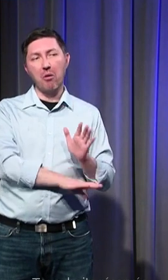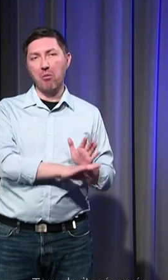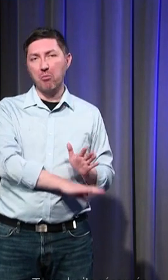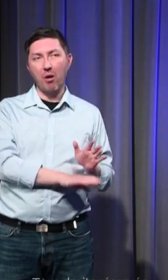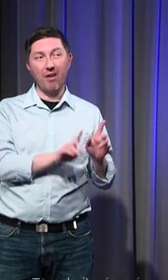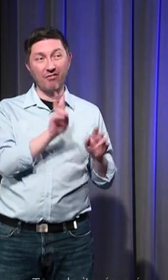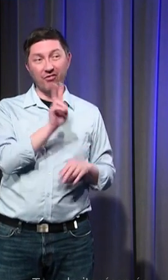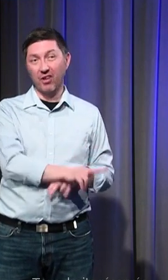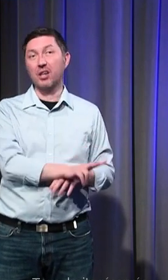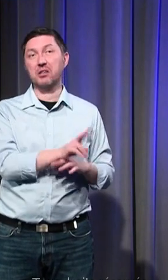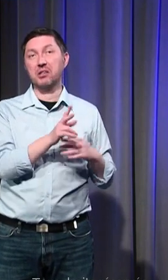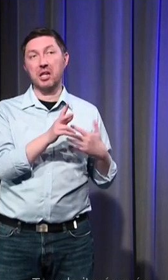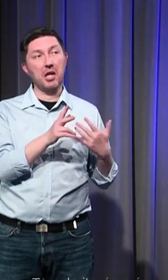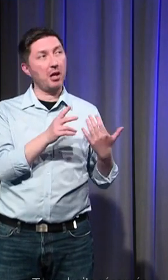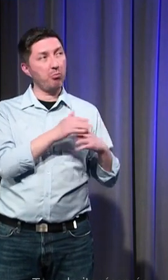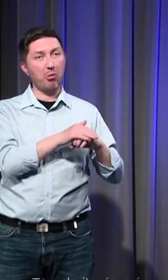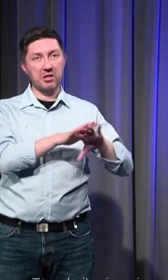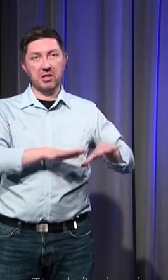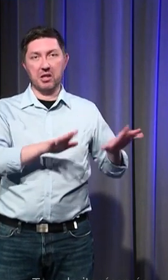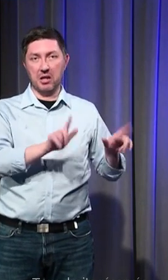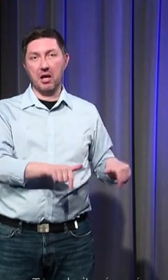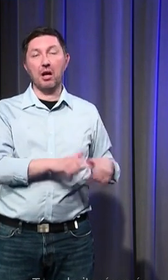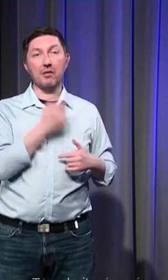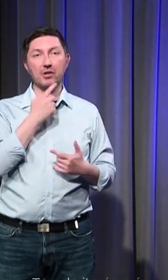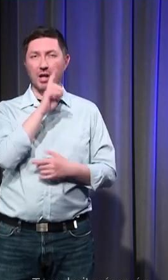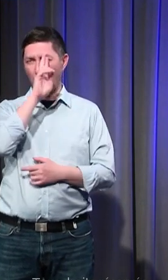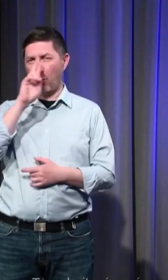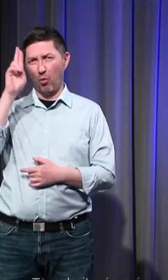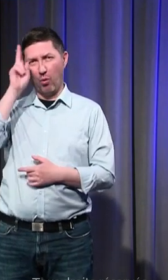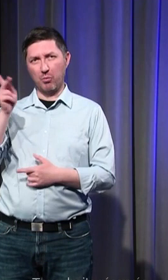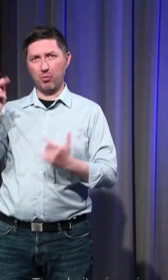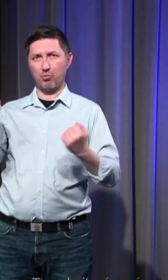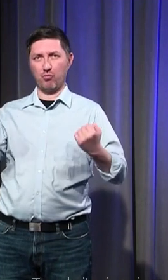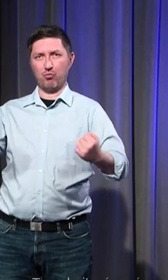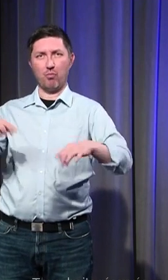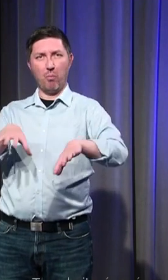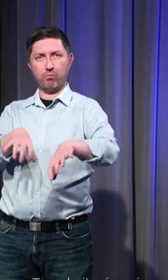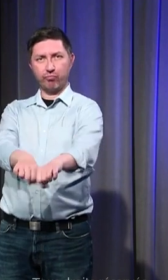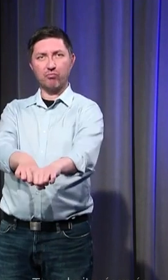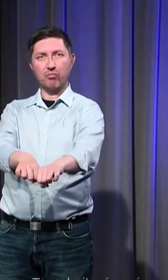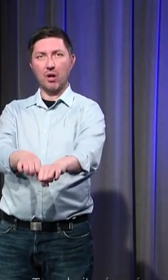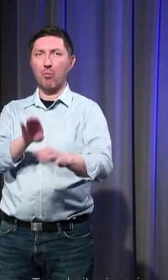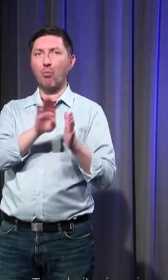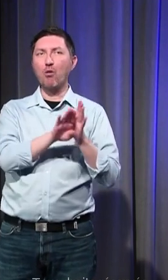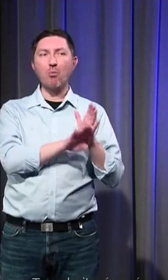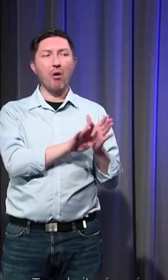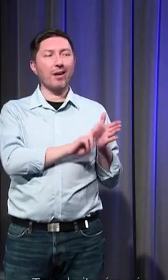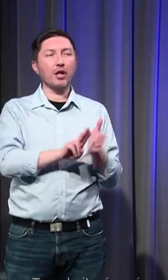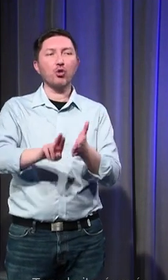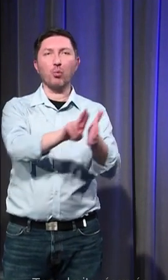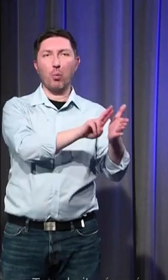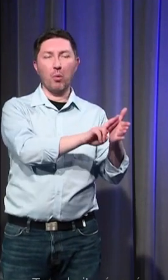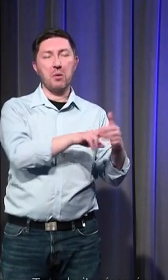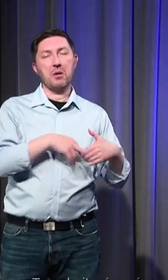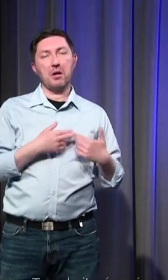du pouvoir politique tel qu'il est exercé c'est-à à partir du moment où les monarchies souveraines se mettent en place on voit